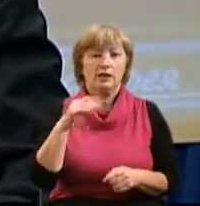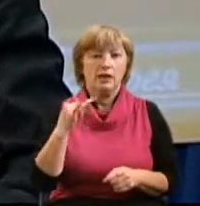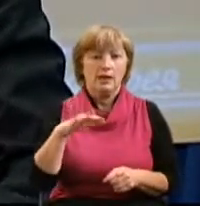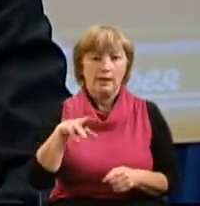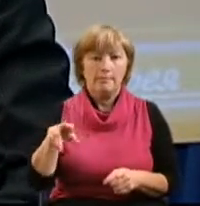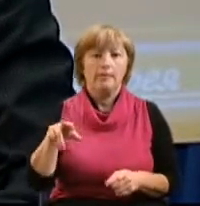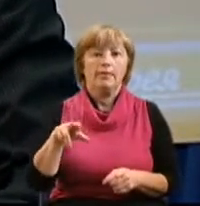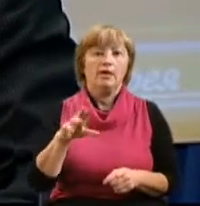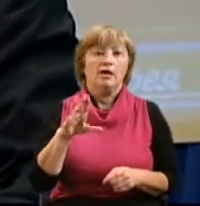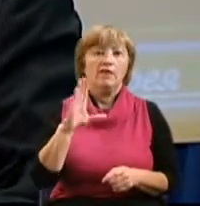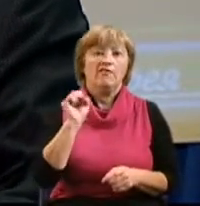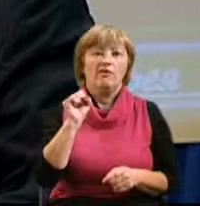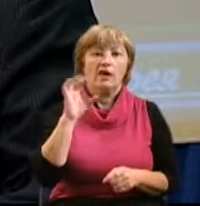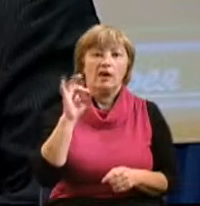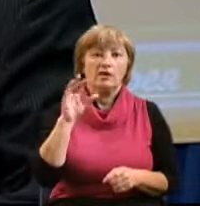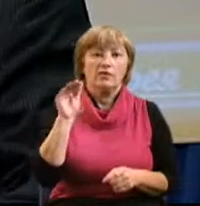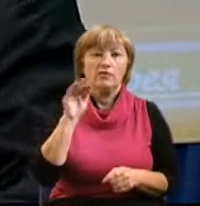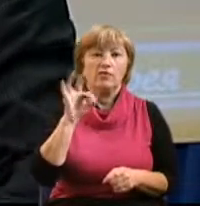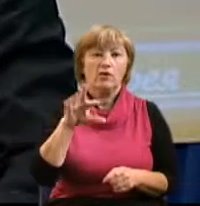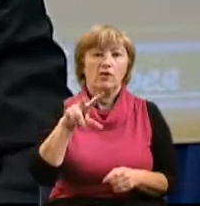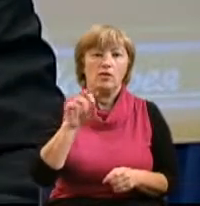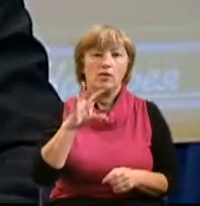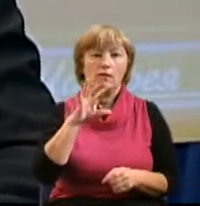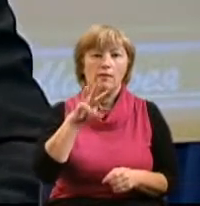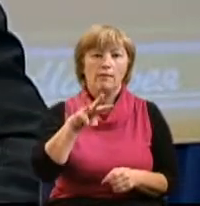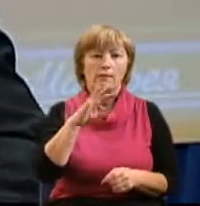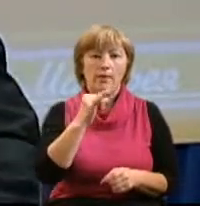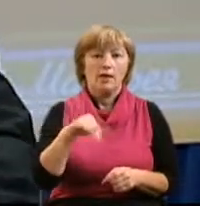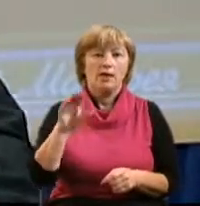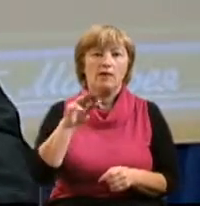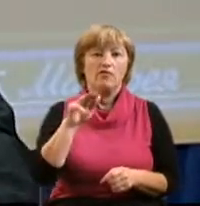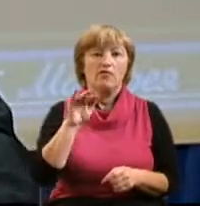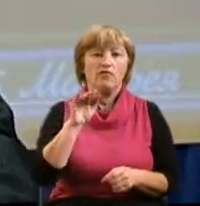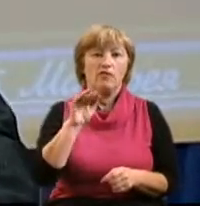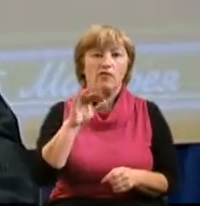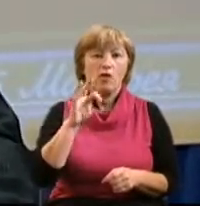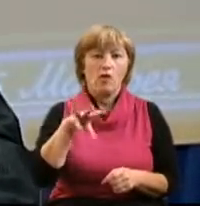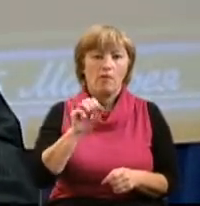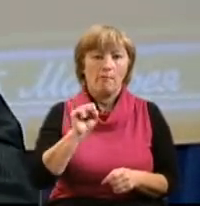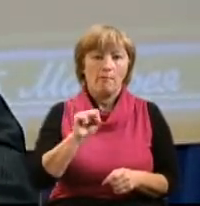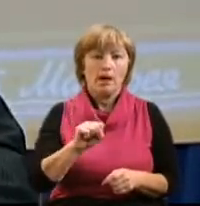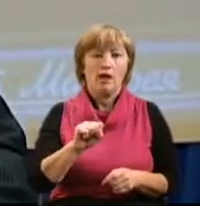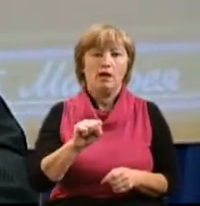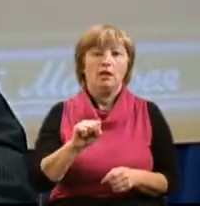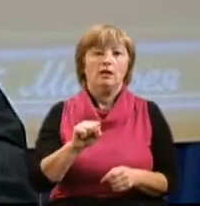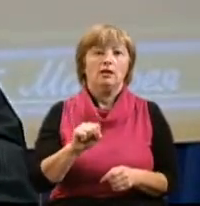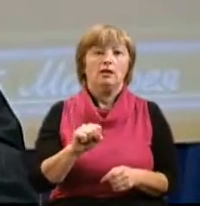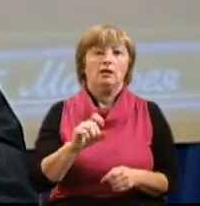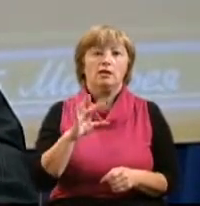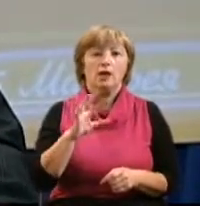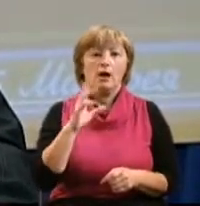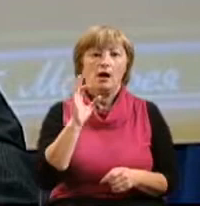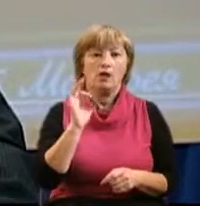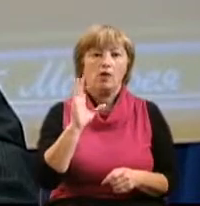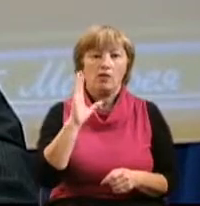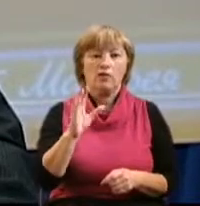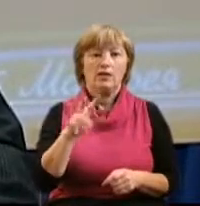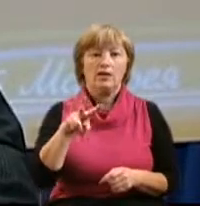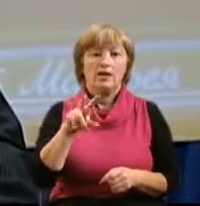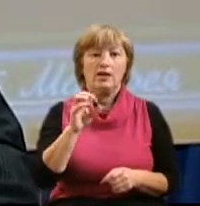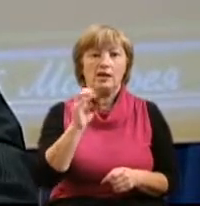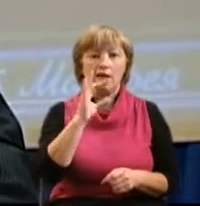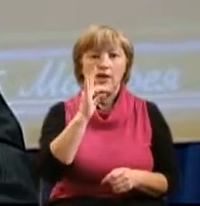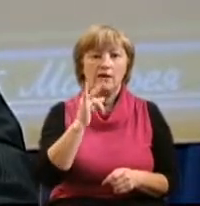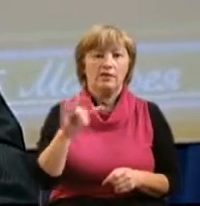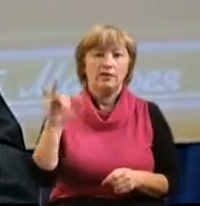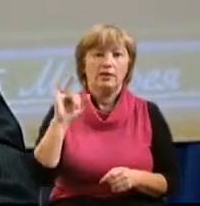Ивангелие от Матфея, 10 стих. Иаков Алфеев, и Левий, прозванный Фадеем, Симон